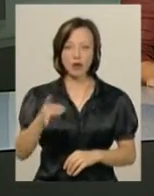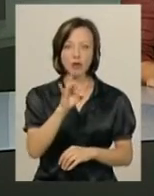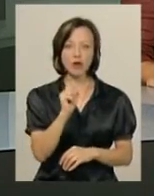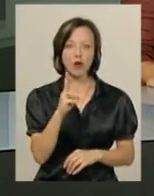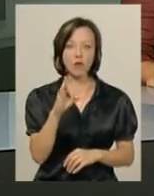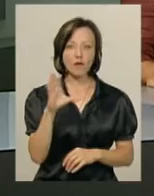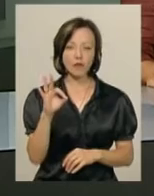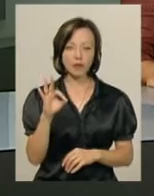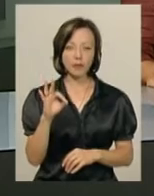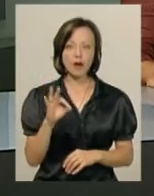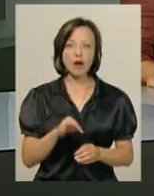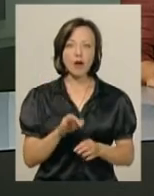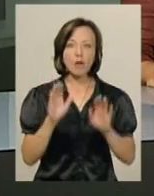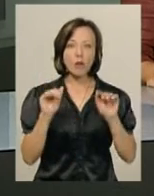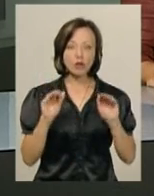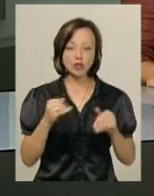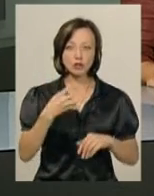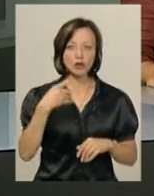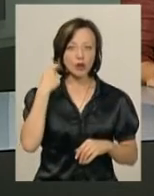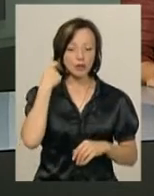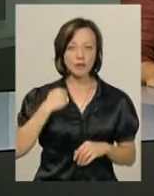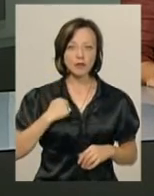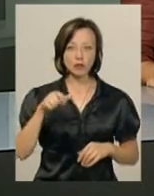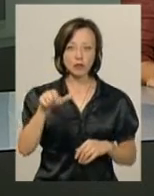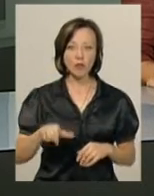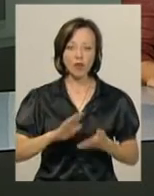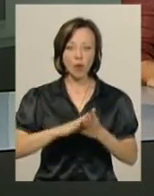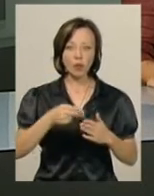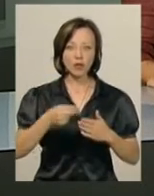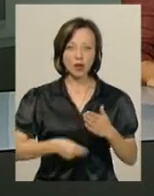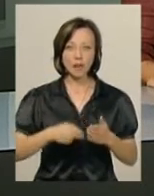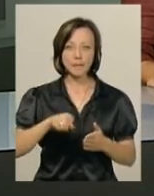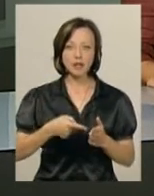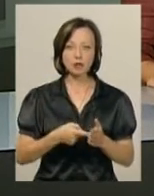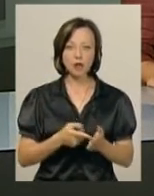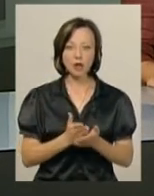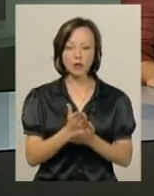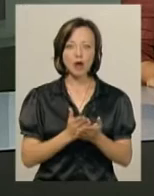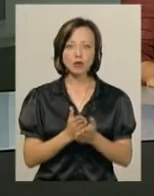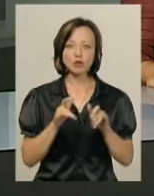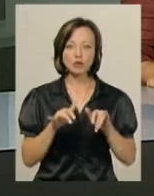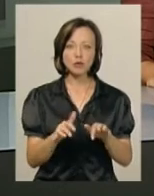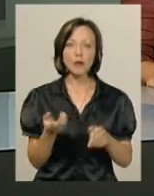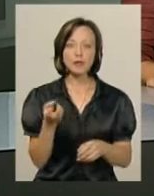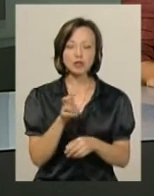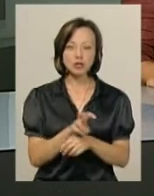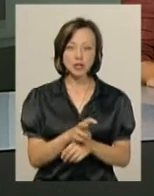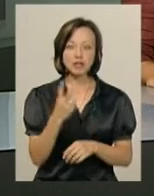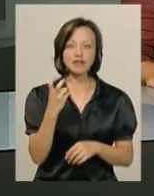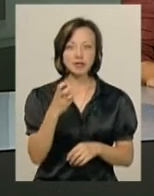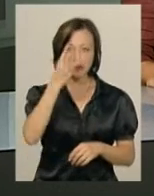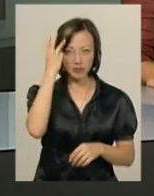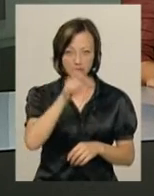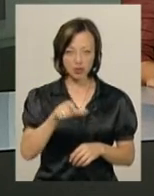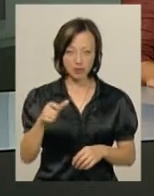обласного центру. Попрощатися із 40-річним військовим контрактником у міську ритуальну службу прийшли майже дві сотні хмельничан. Серед